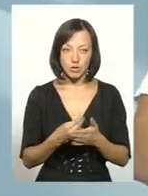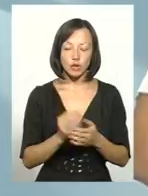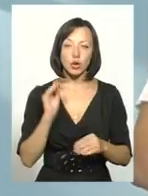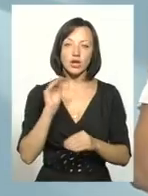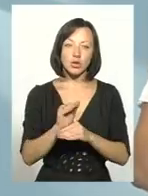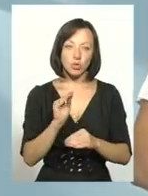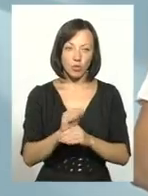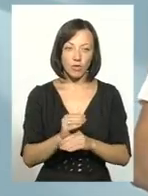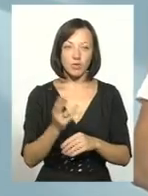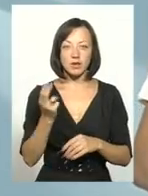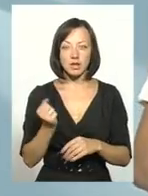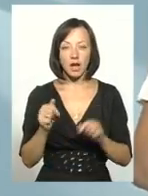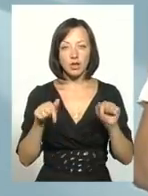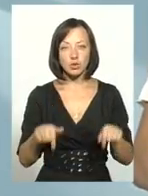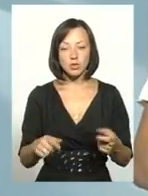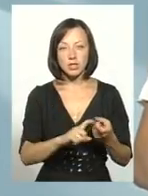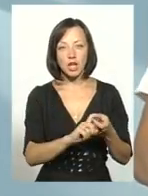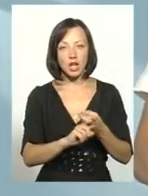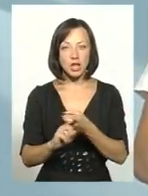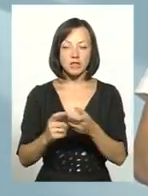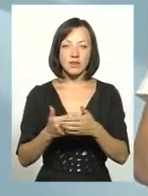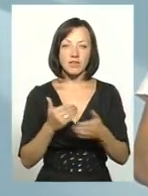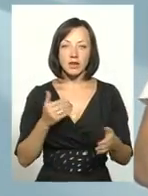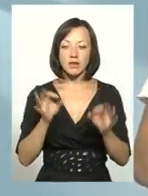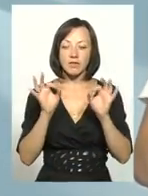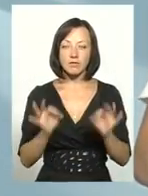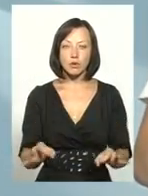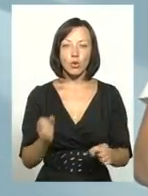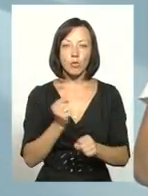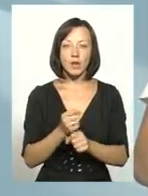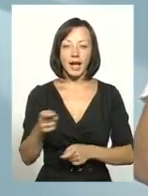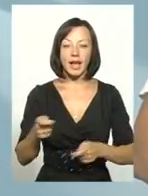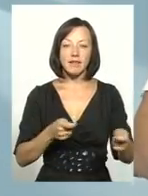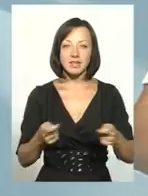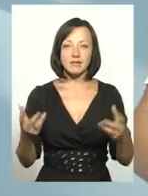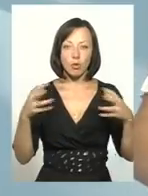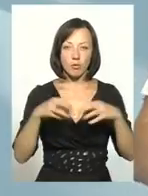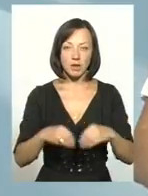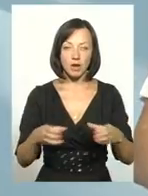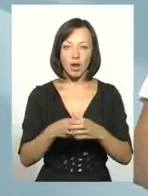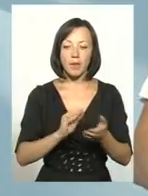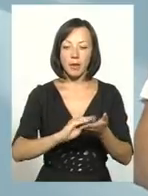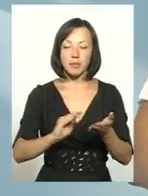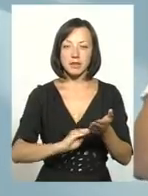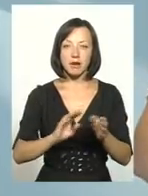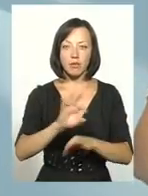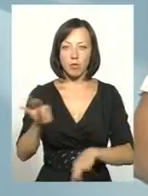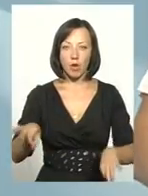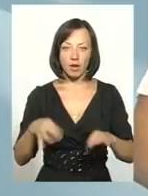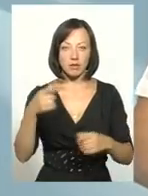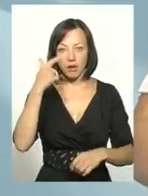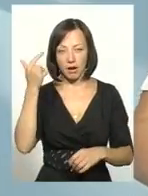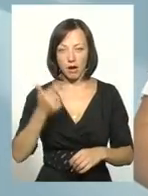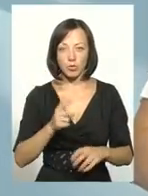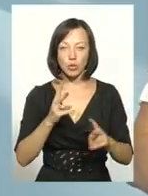додатково, але тут же залежить від ефективної роботи керівництва об'єднаних громад. Той, хто написав проєкт грамотно,